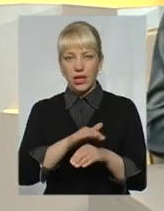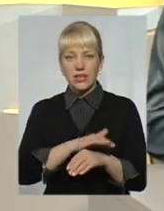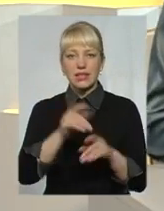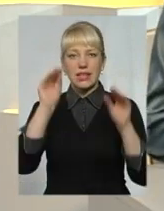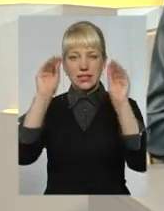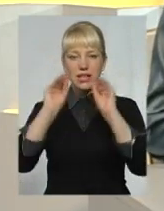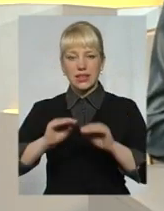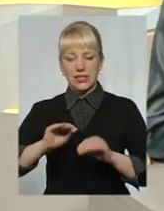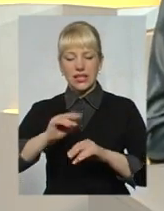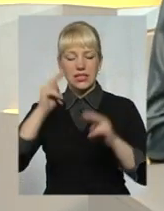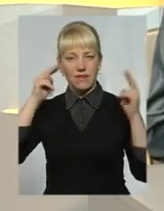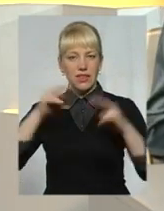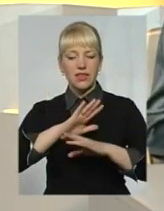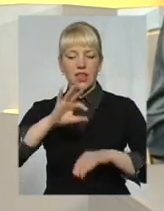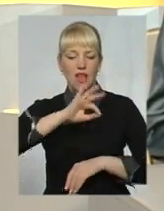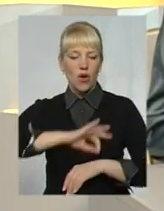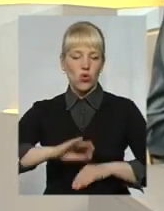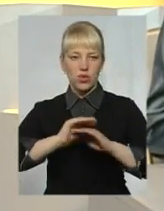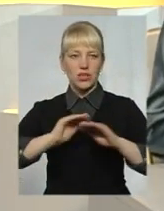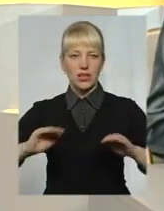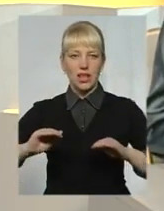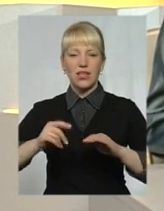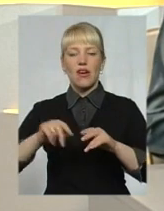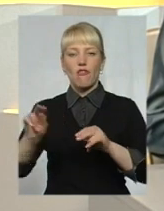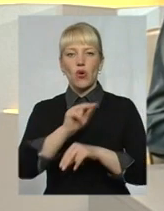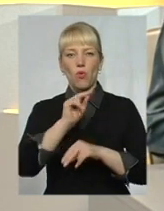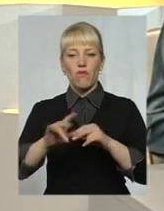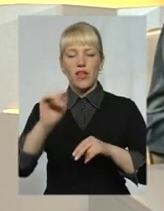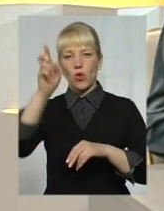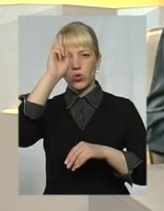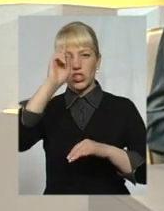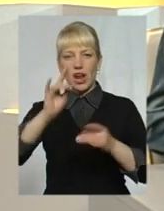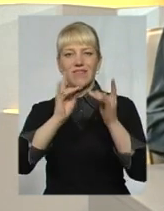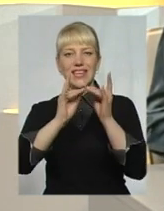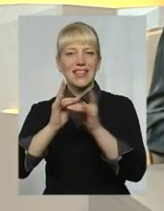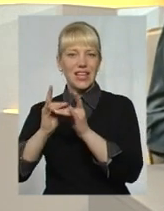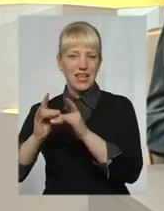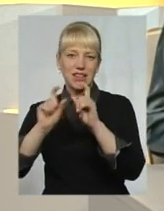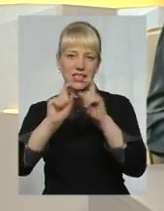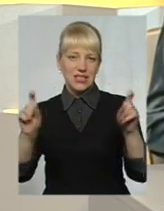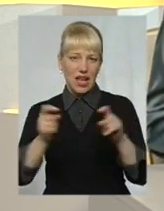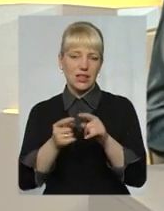користь виховання дітей в державних інтернатних закладах, чимало з цих дітей не бачать